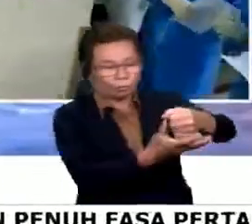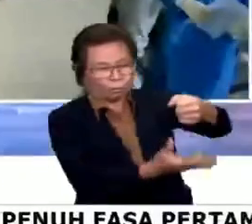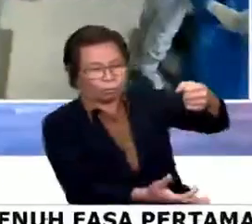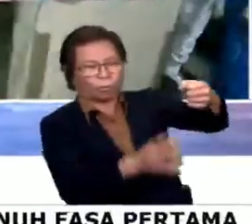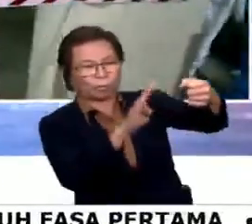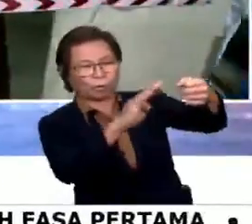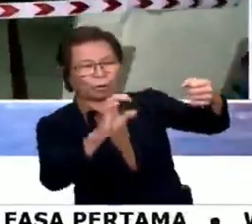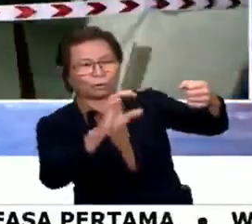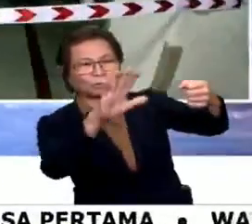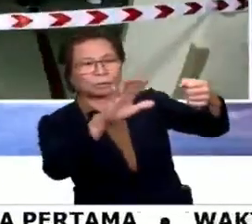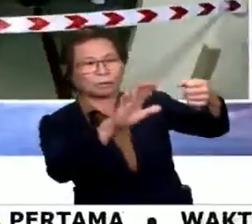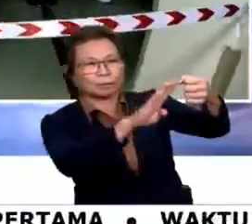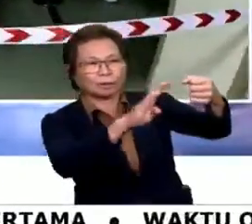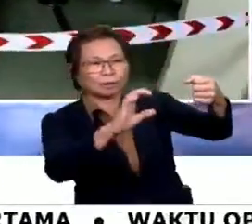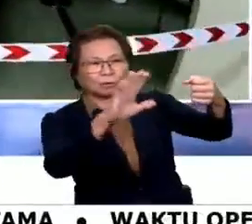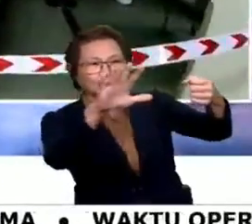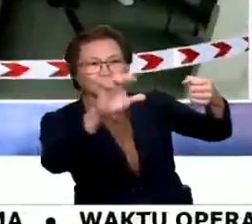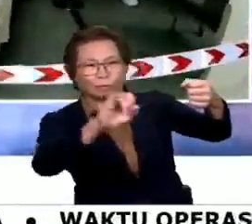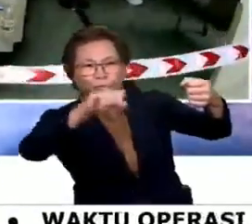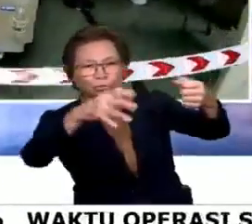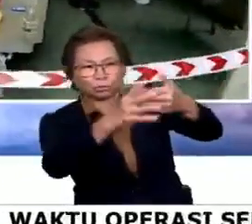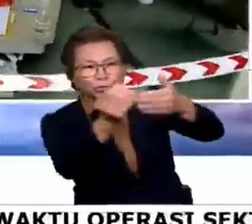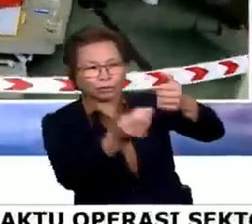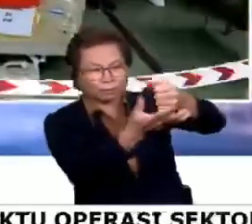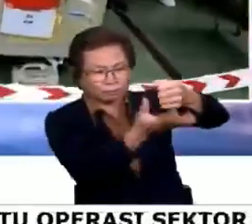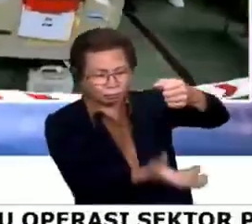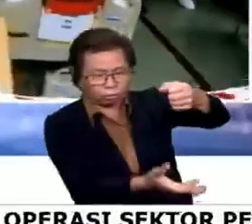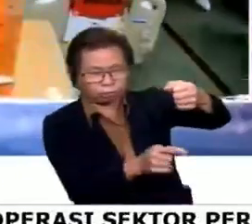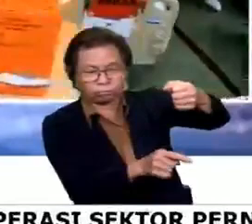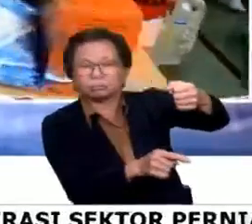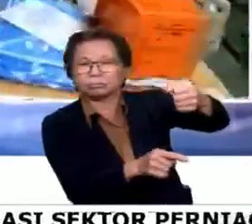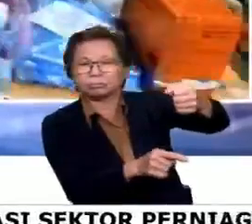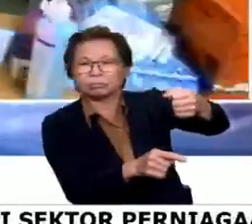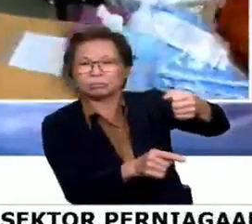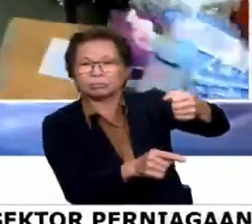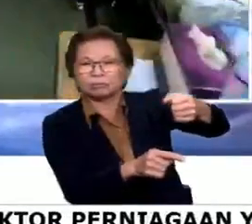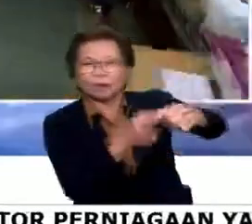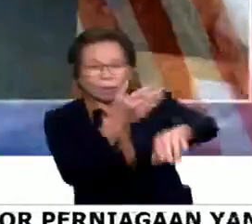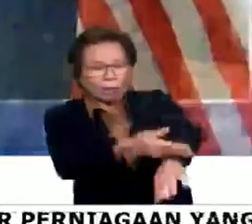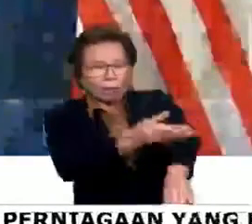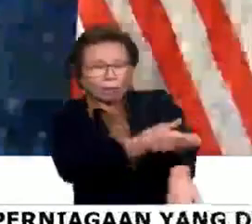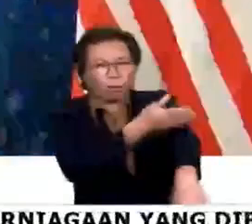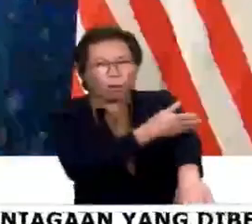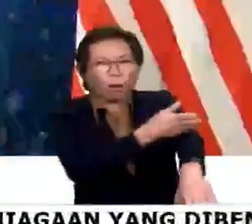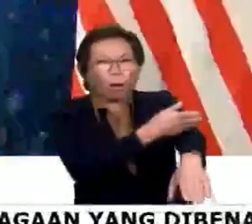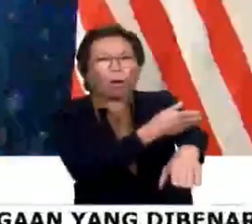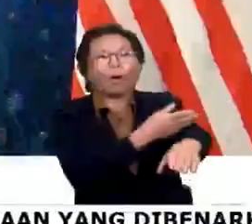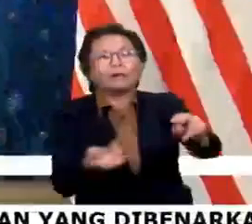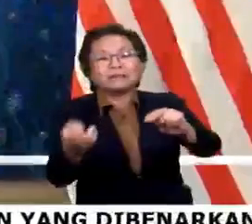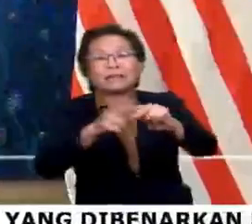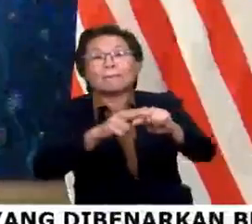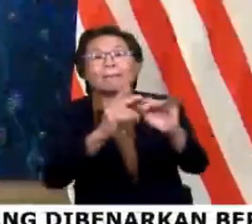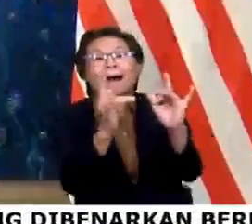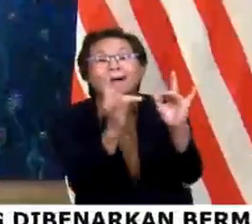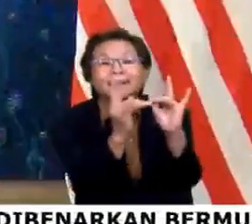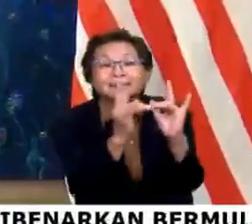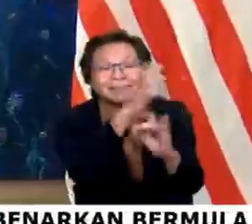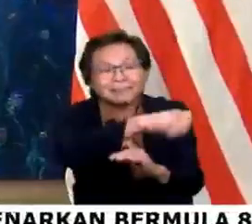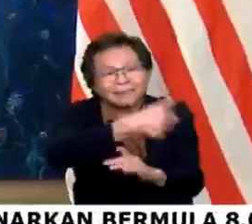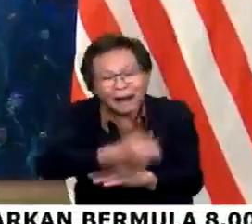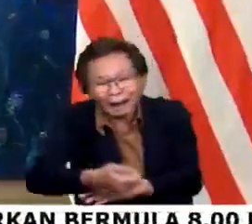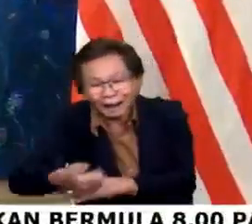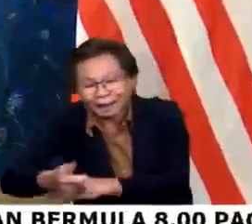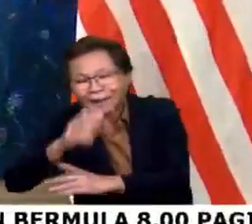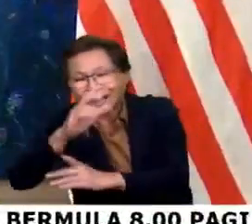RM450 juta bagi meningkatkan kapasiti katil dan peralatan